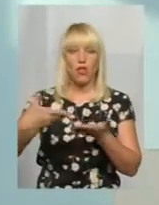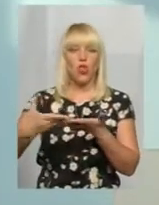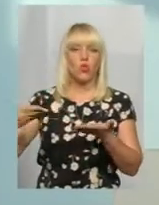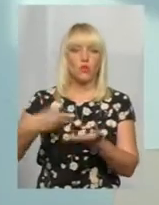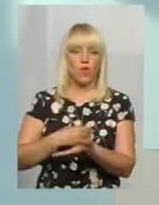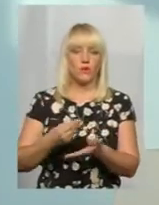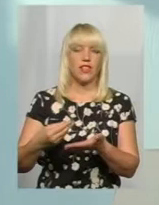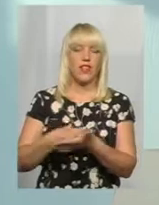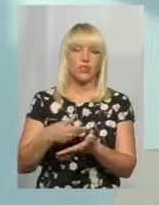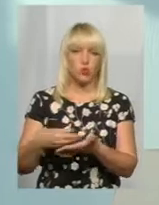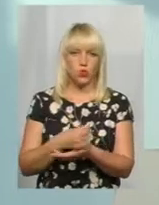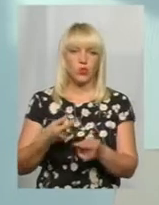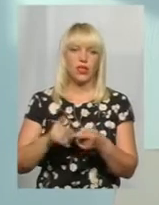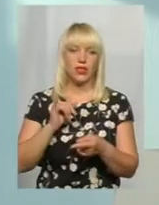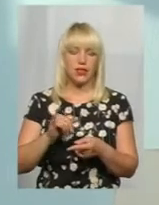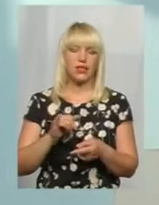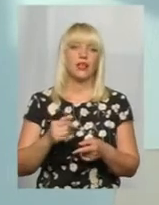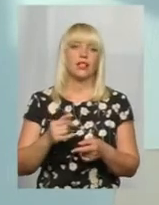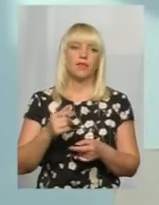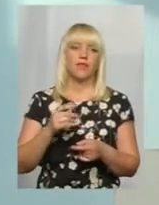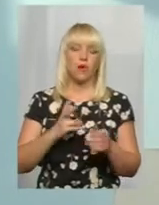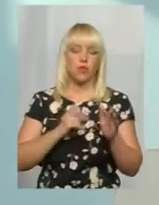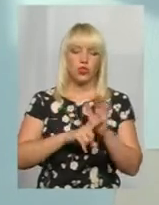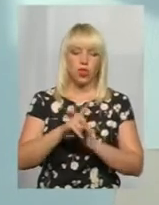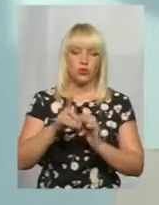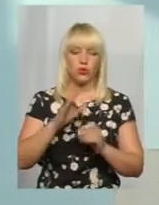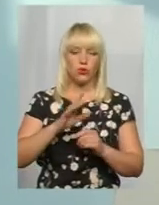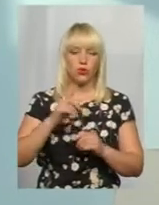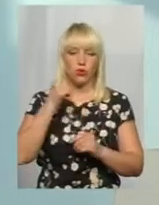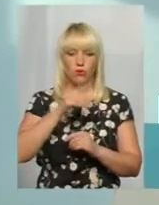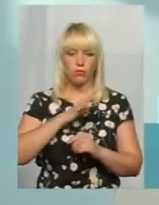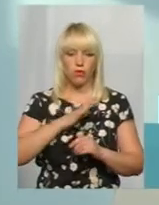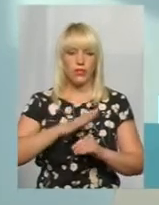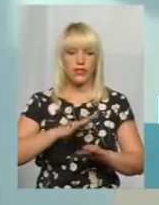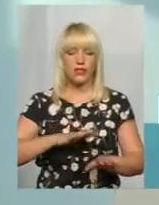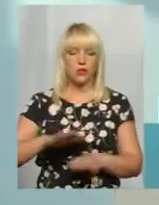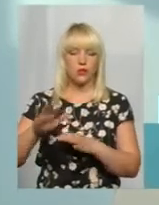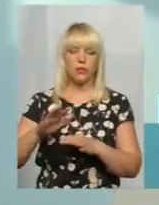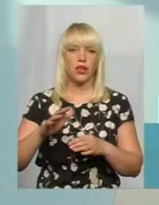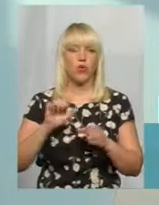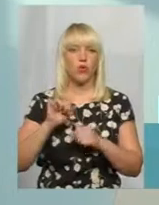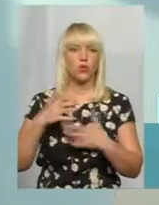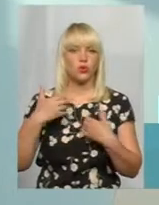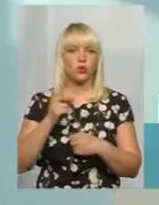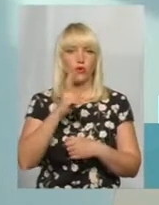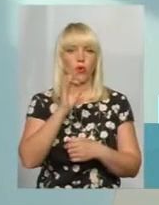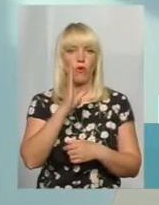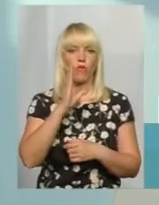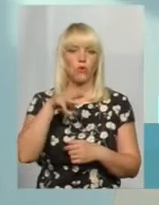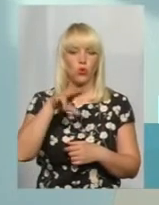На початку року була нарада за участю заступника міністра охорони здоров'я Павла Ковтонюка, на якій він говорив, що